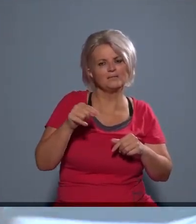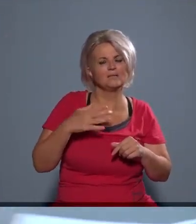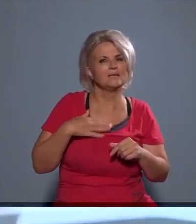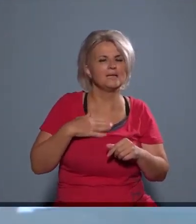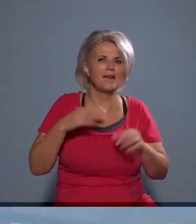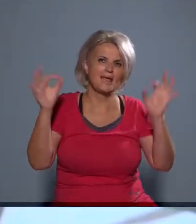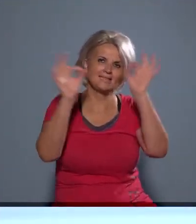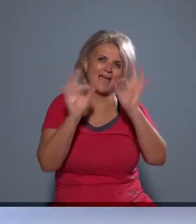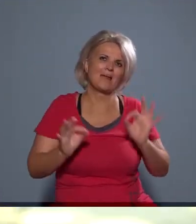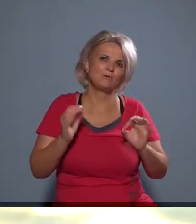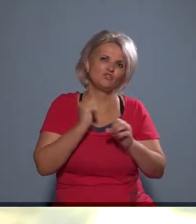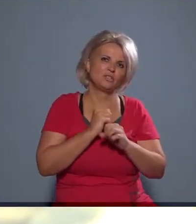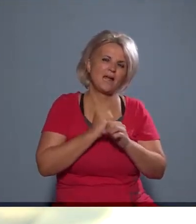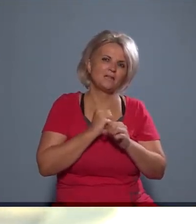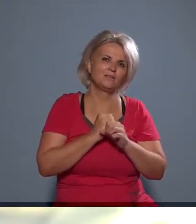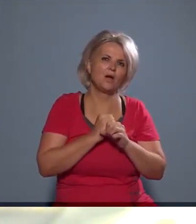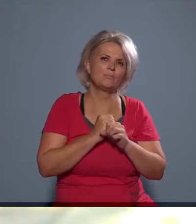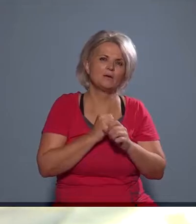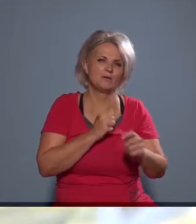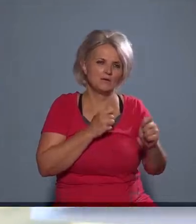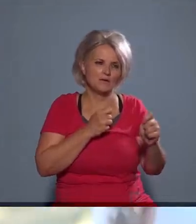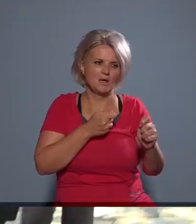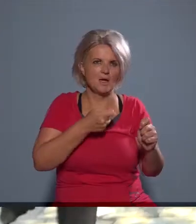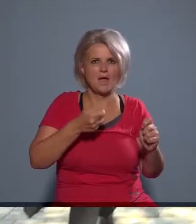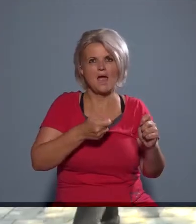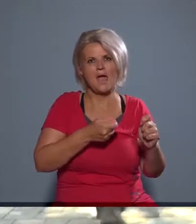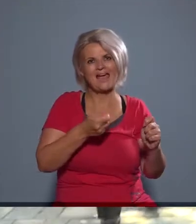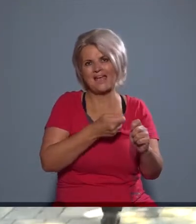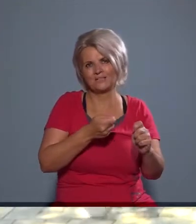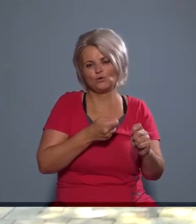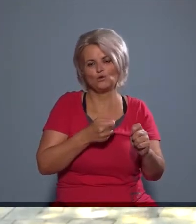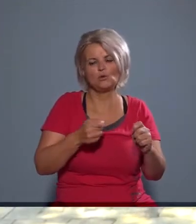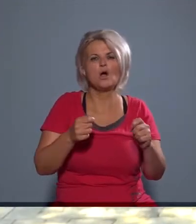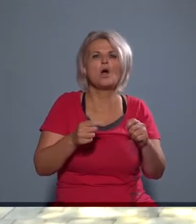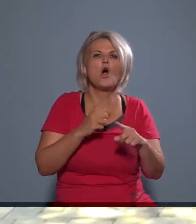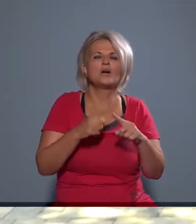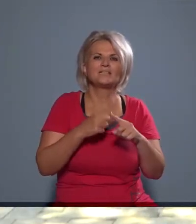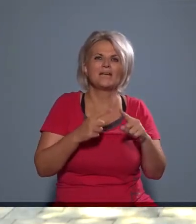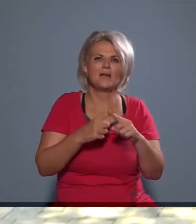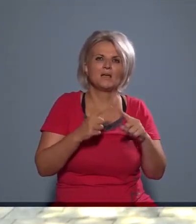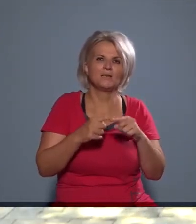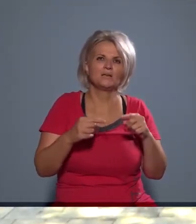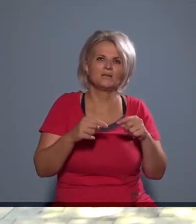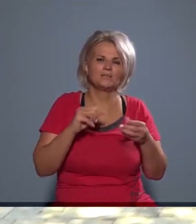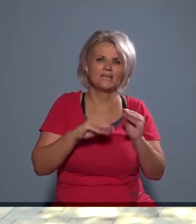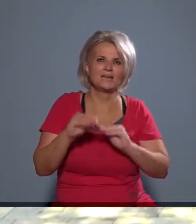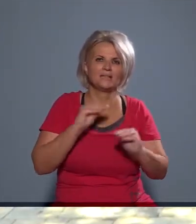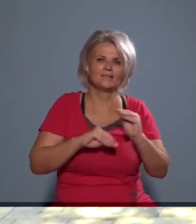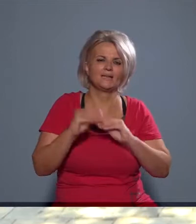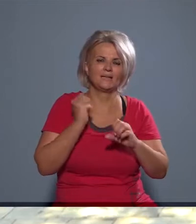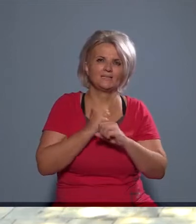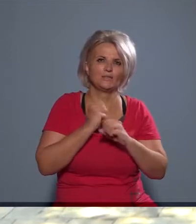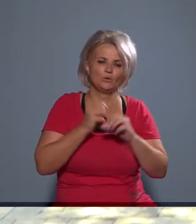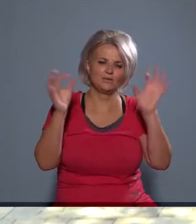én azt egy gyárban készítettem, hegesztő, ilyen acélszerkezeteket készítő gyárban, és